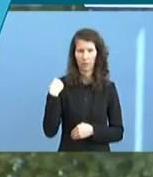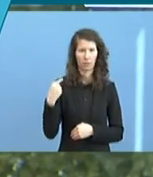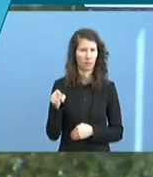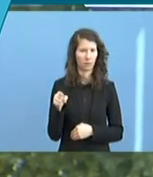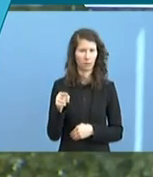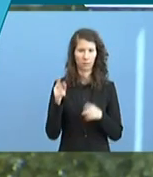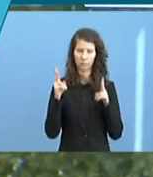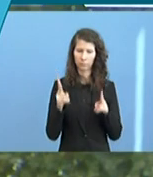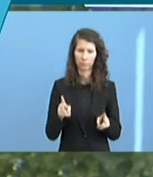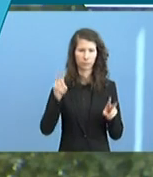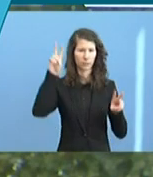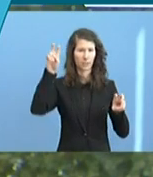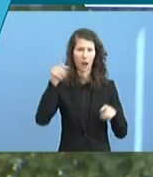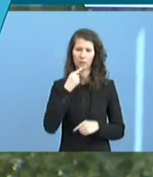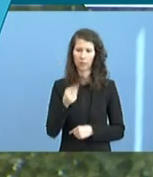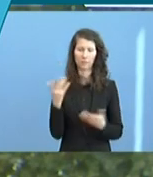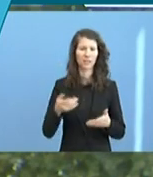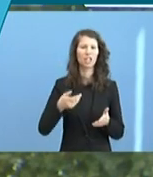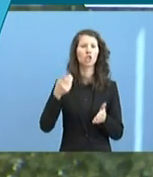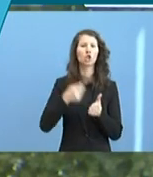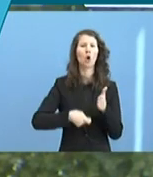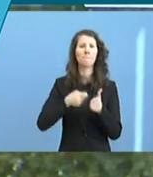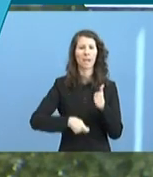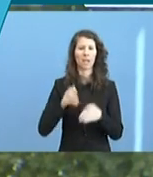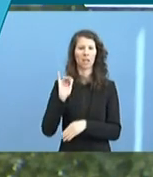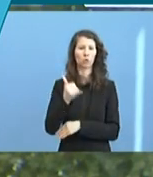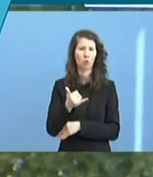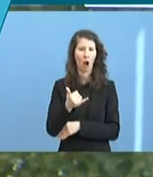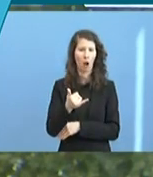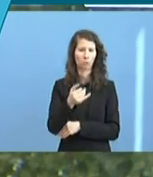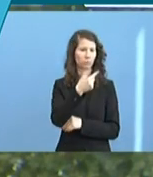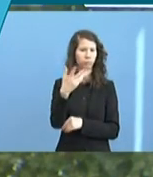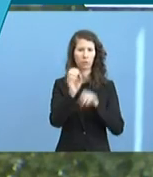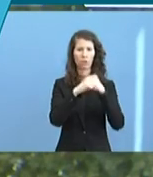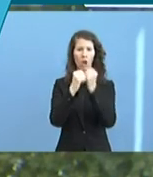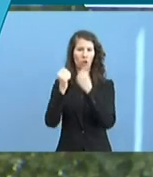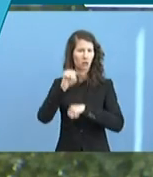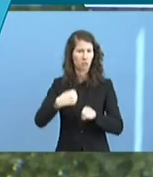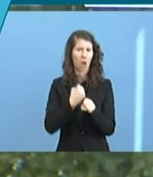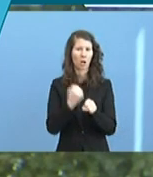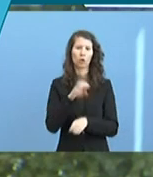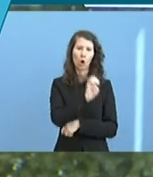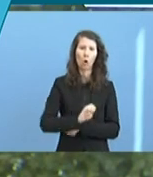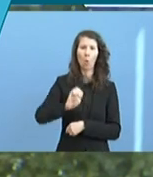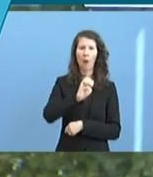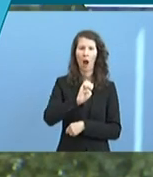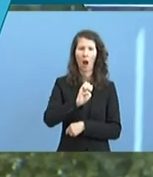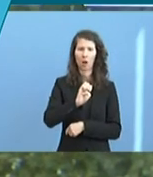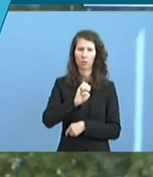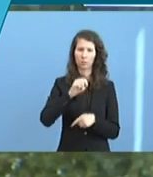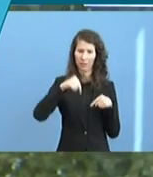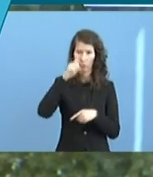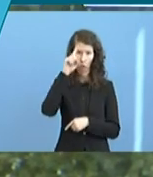gewarnt vor einer Shopping-Tour, die jetzt bestimmte Staaten machen könnten in Europa und insbesondere in Deutschland.